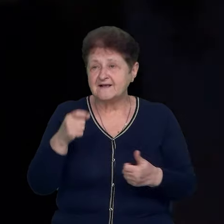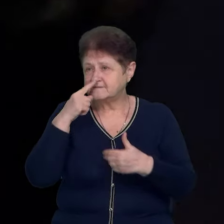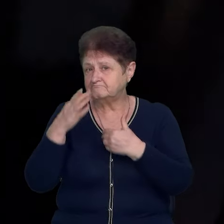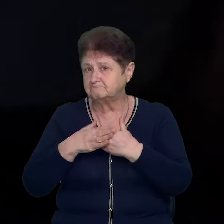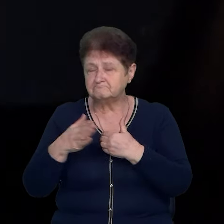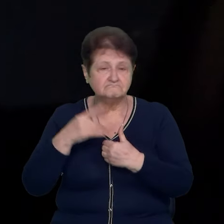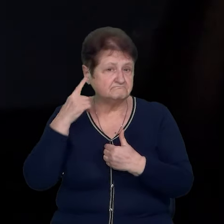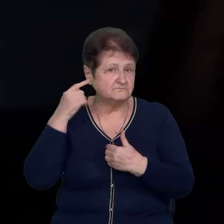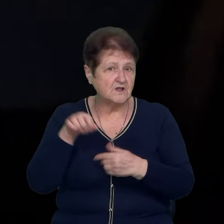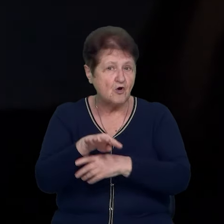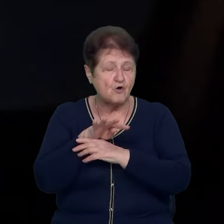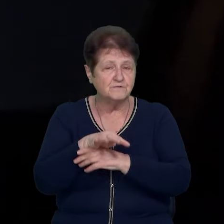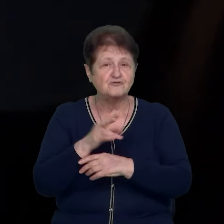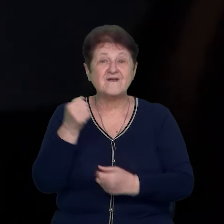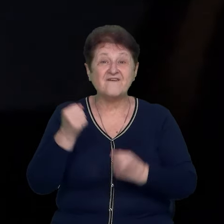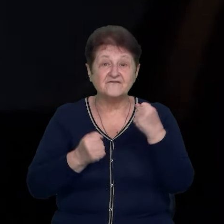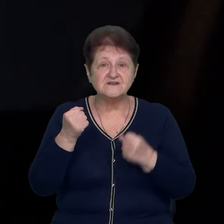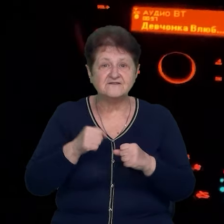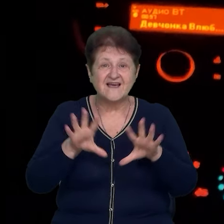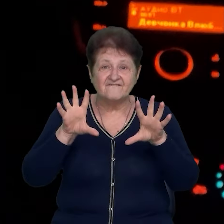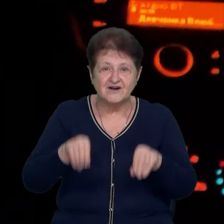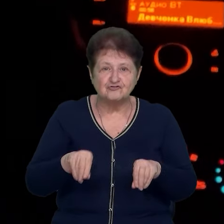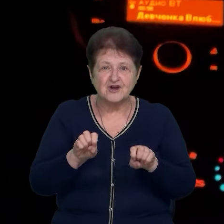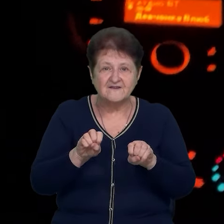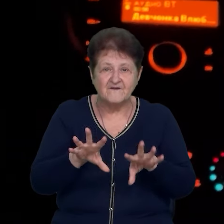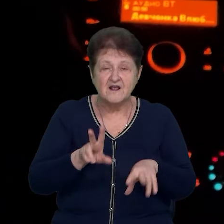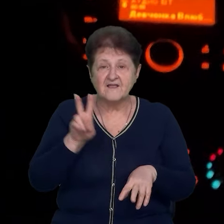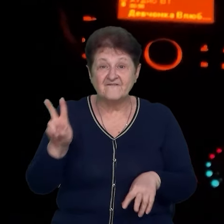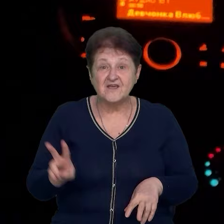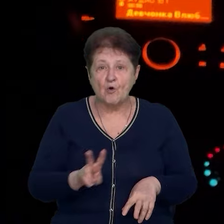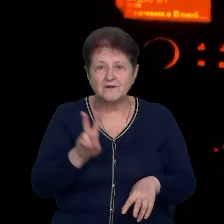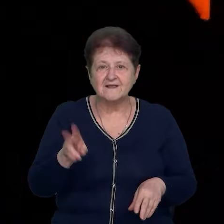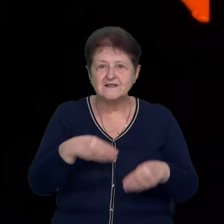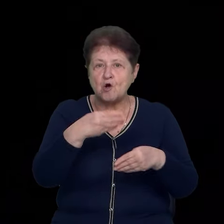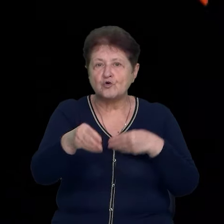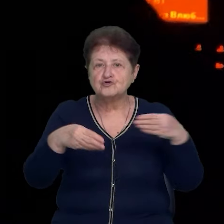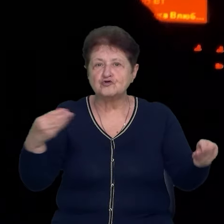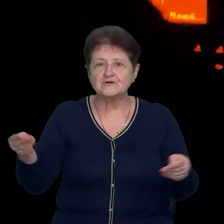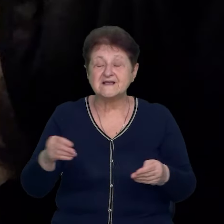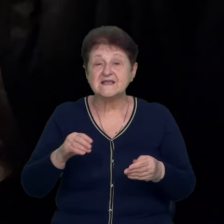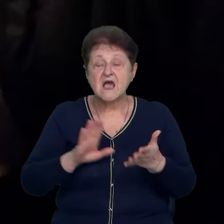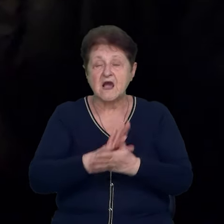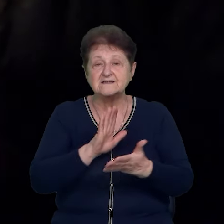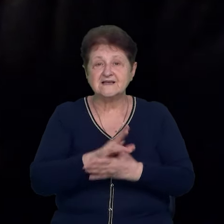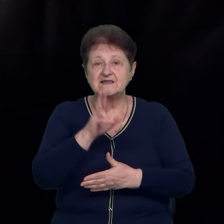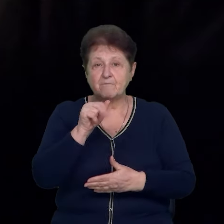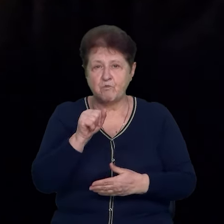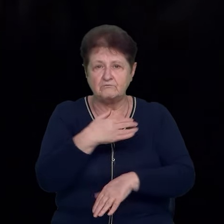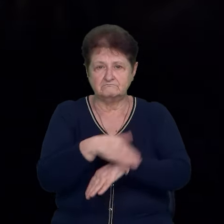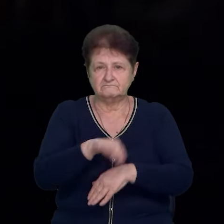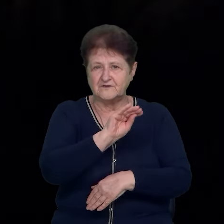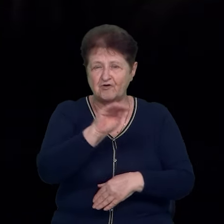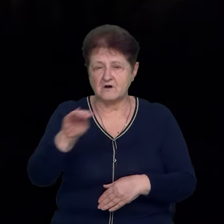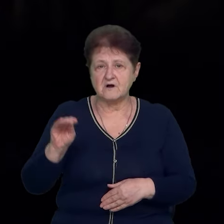обстріл. Тому в автівці періодично виключають фари і дві години поспіль розносять газети по дворах. За день поштове